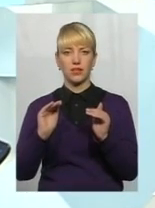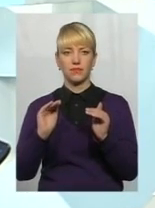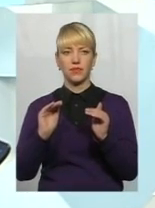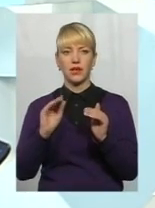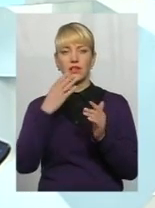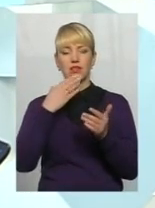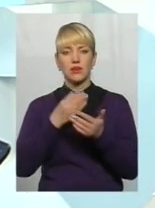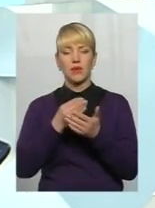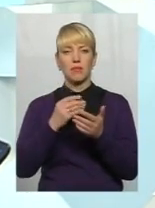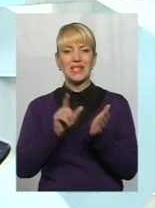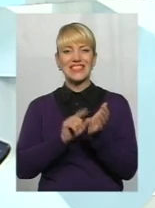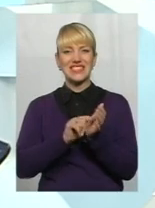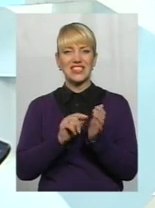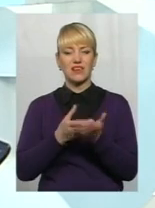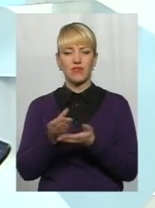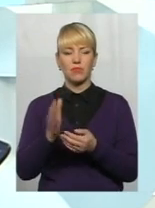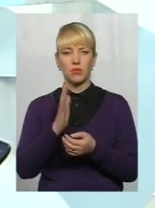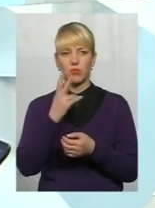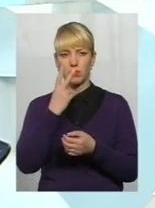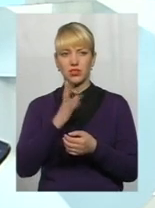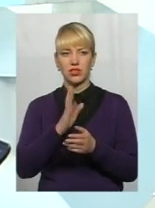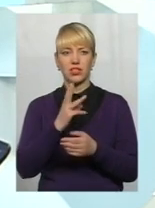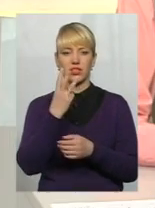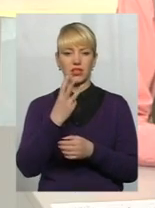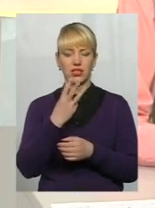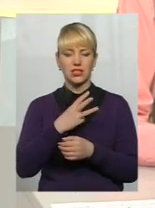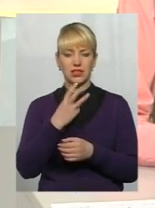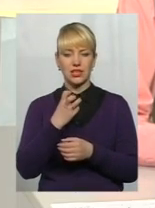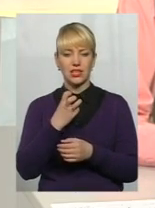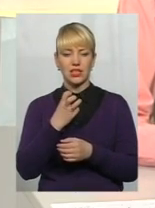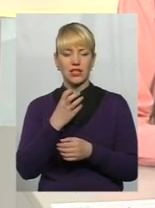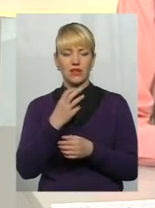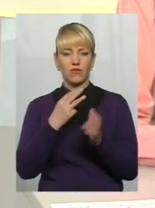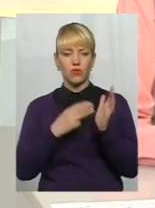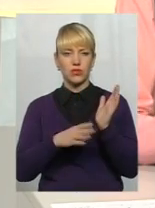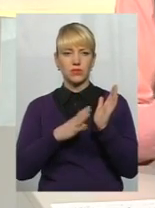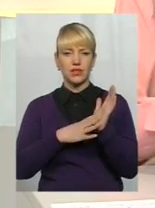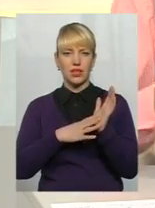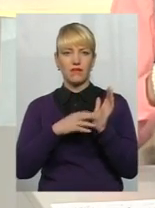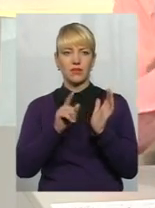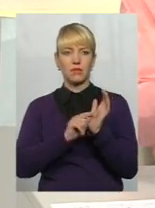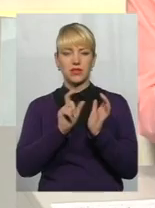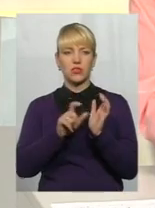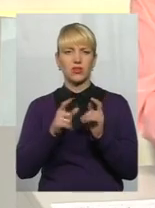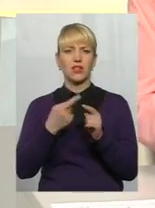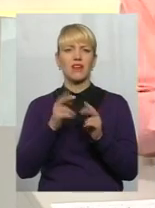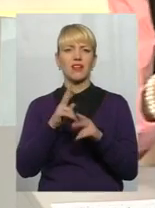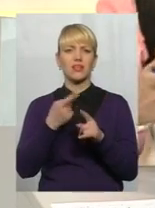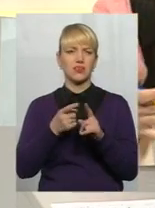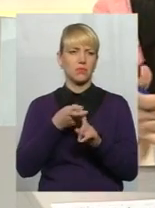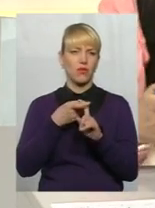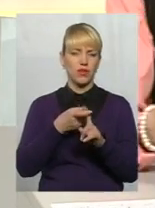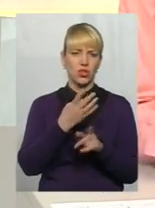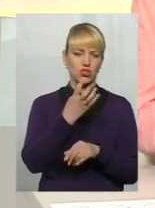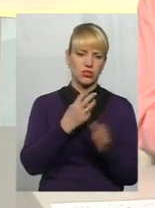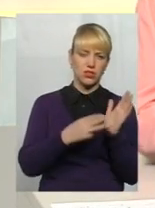пенсійній виплаті побачить лише 309,9 тисяч пенсіонерів. Це з чим пов'язано? Тому що це якось так 408